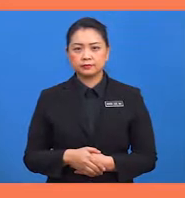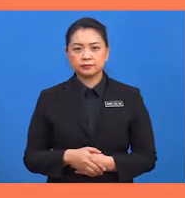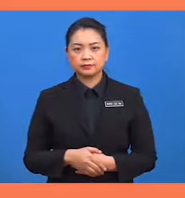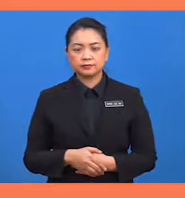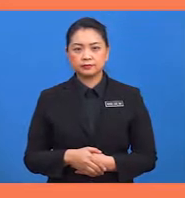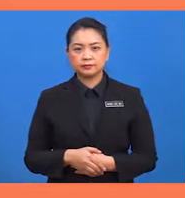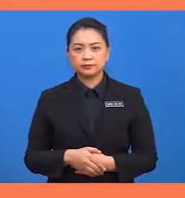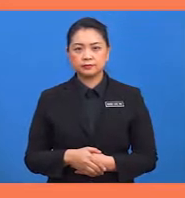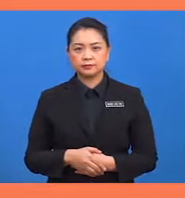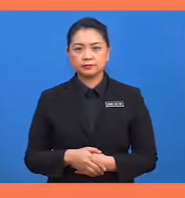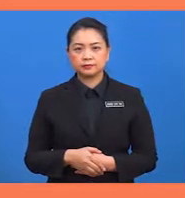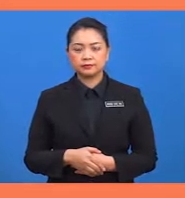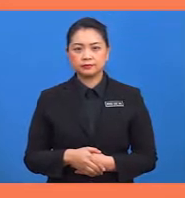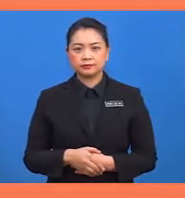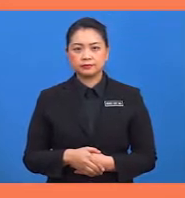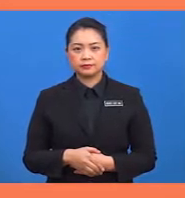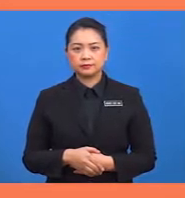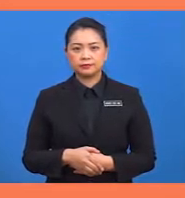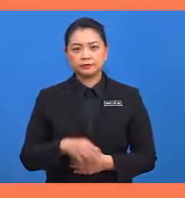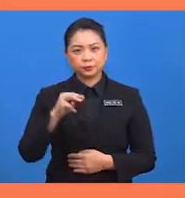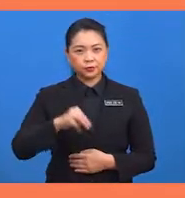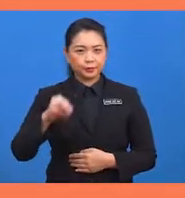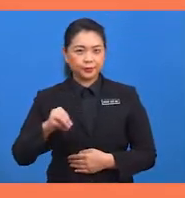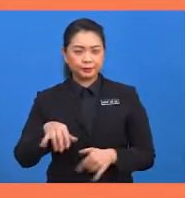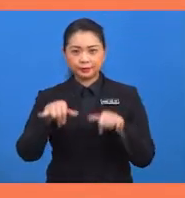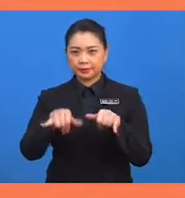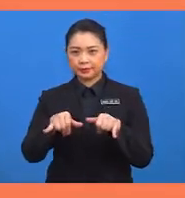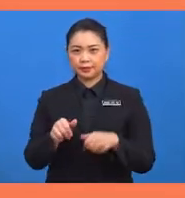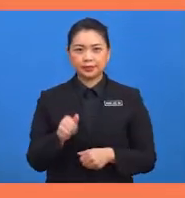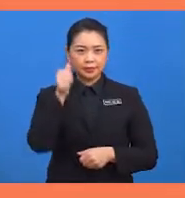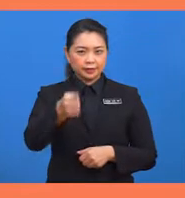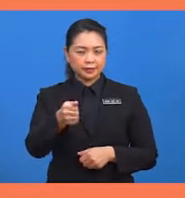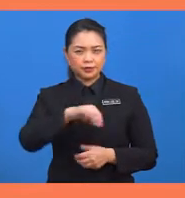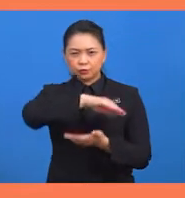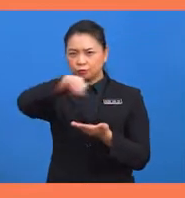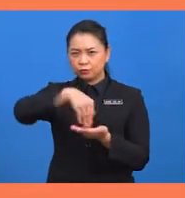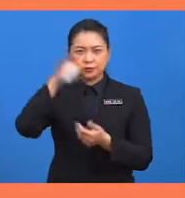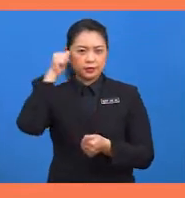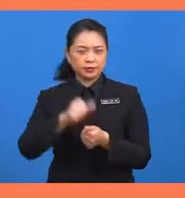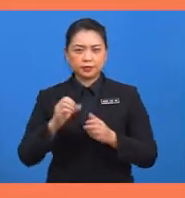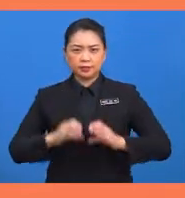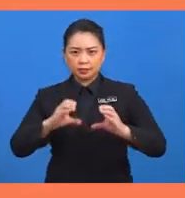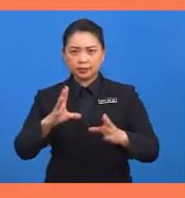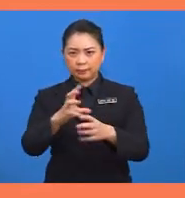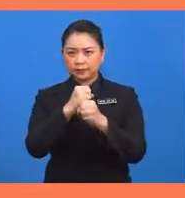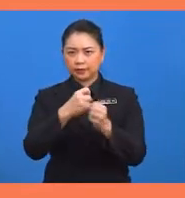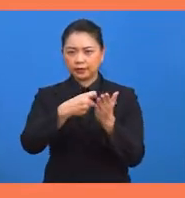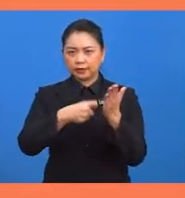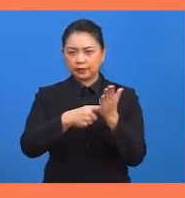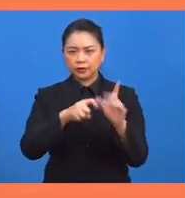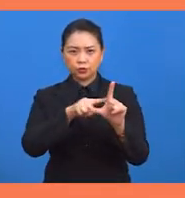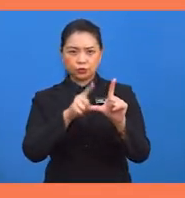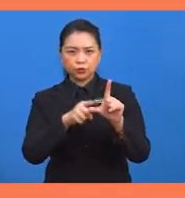8 cm. Murid-murid, masihkah anda semua ingat cara nak dapatkan nilai sudut